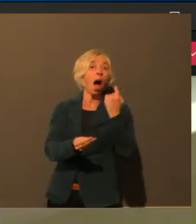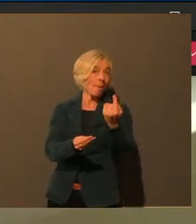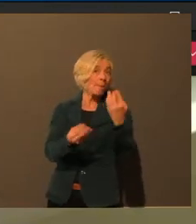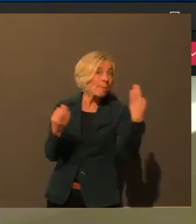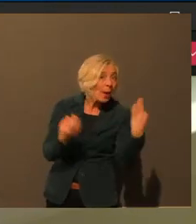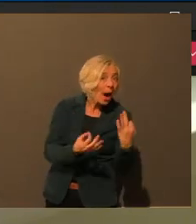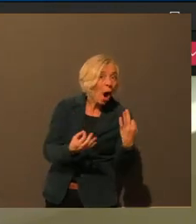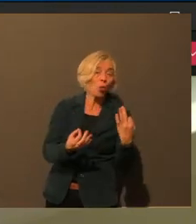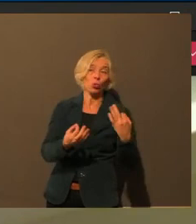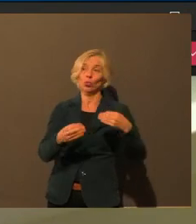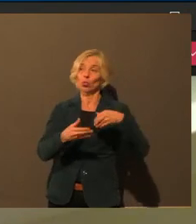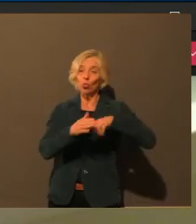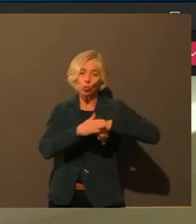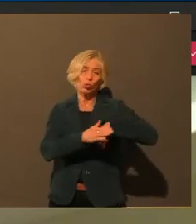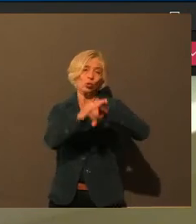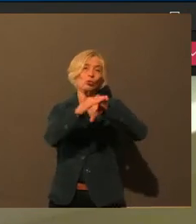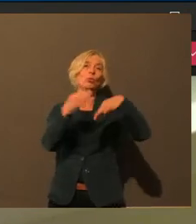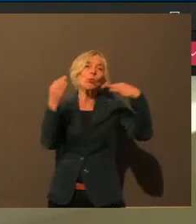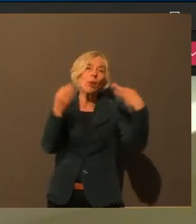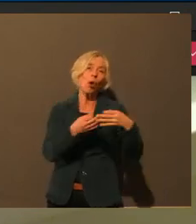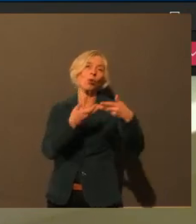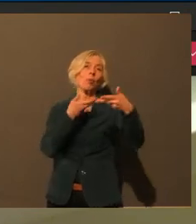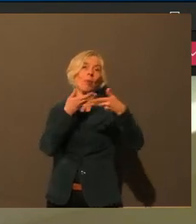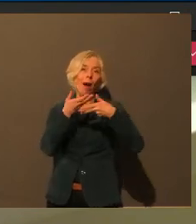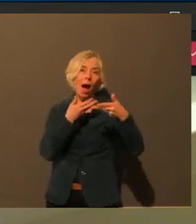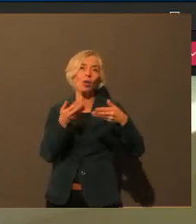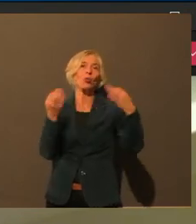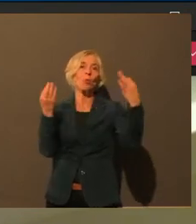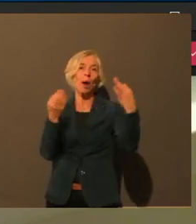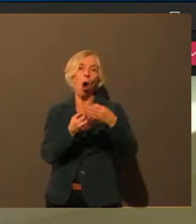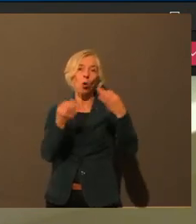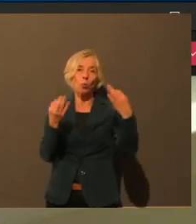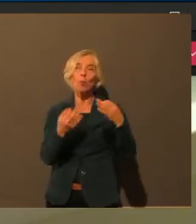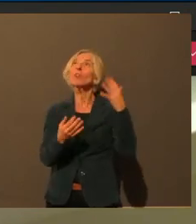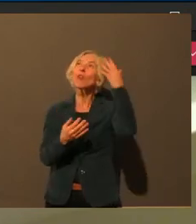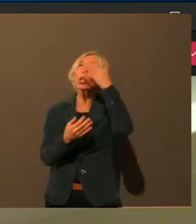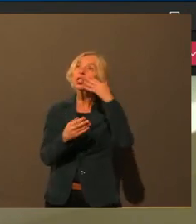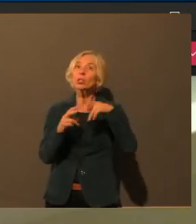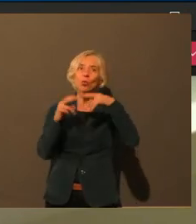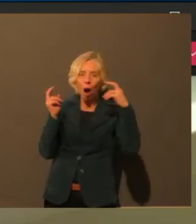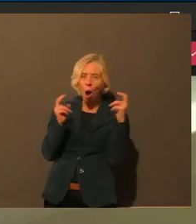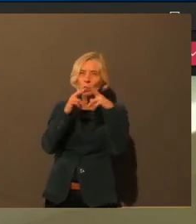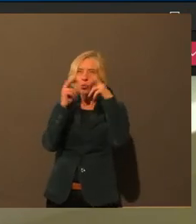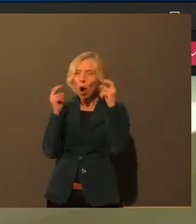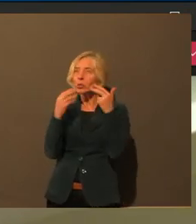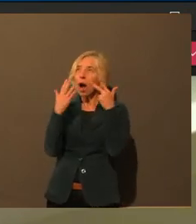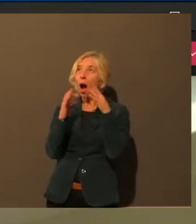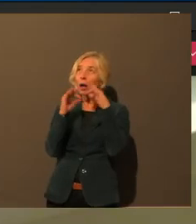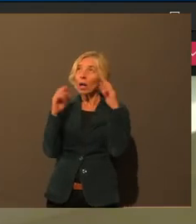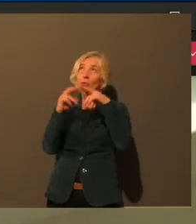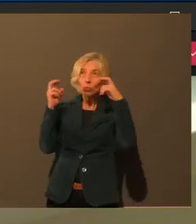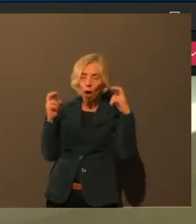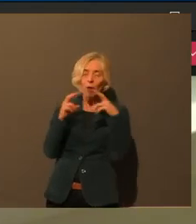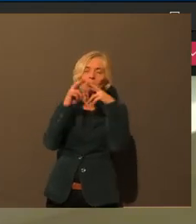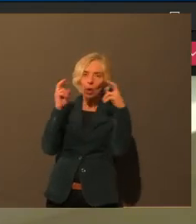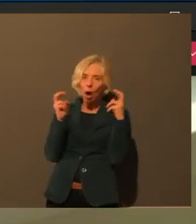fällt, wenn man aus welchen Gründen auch immer sich nicht mehr raussieht. Und dass man da gleich mit